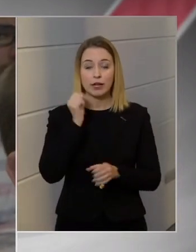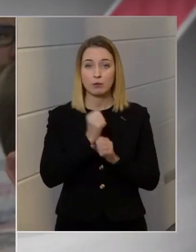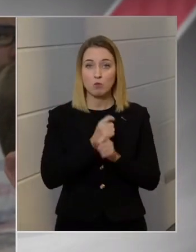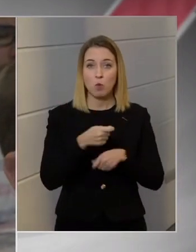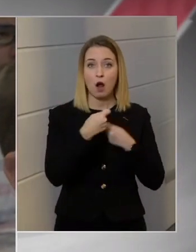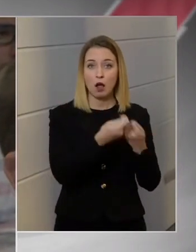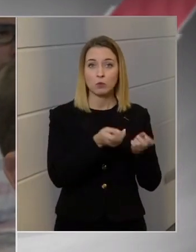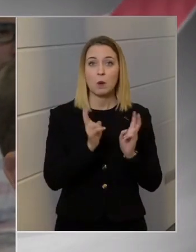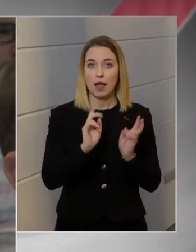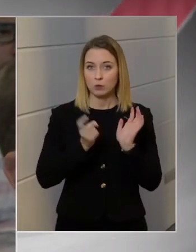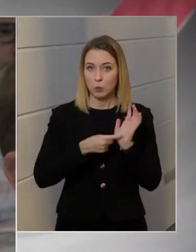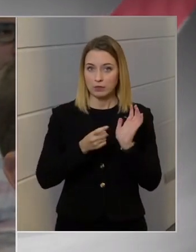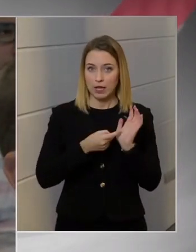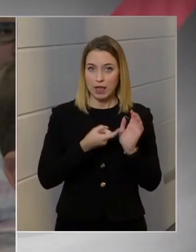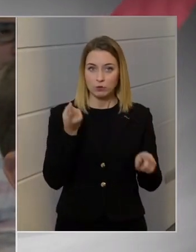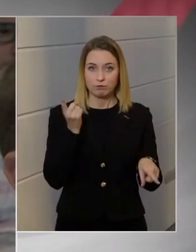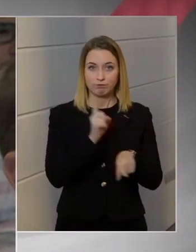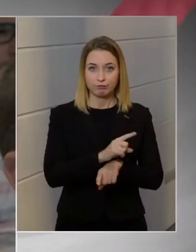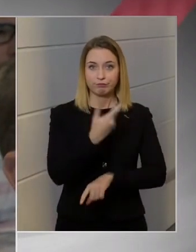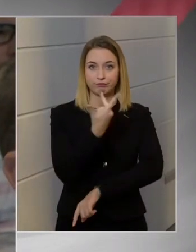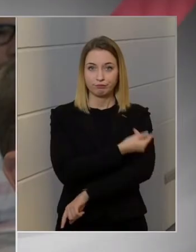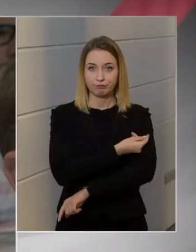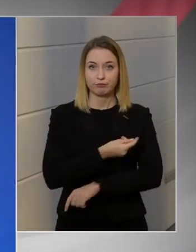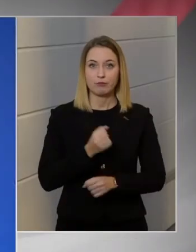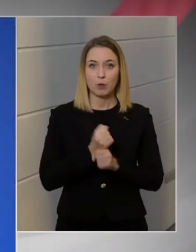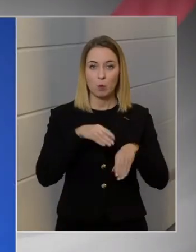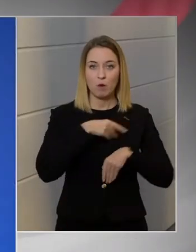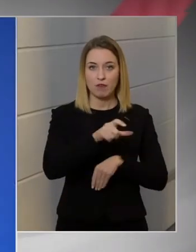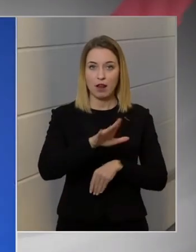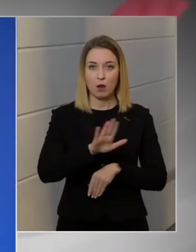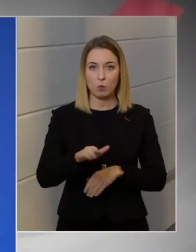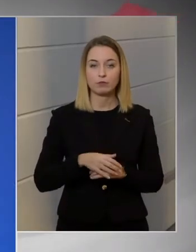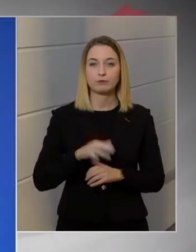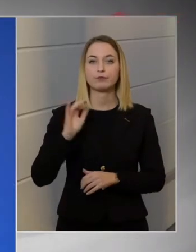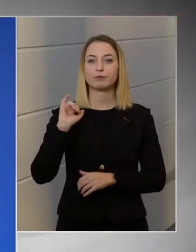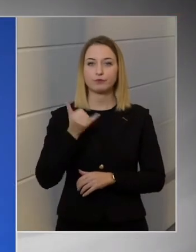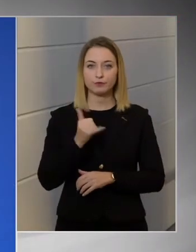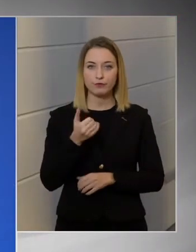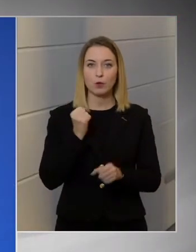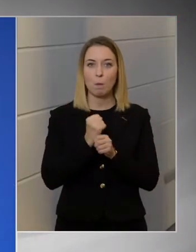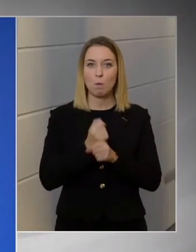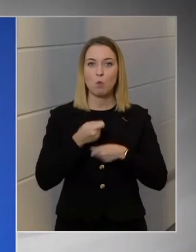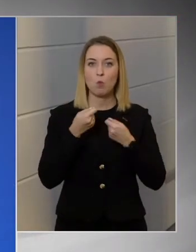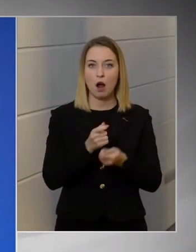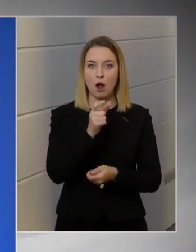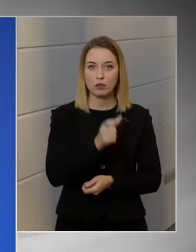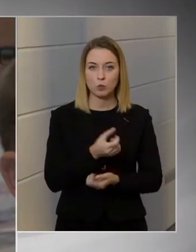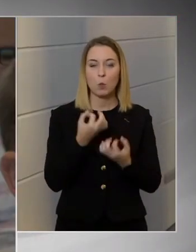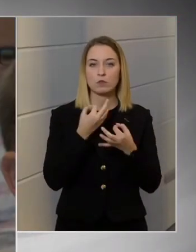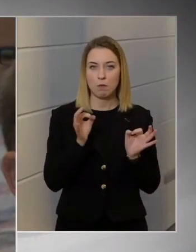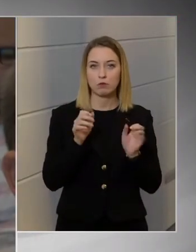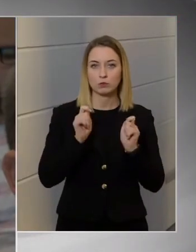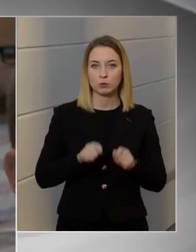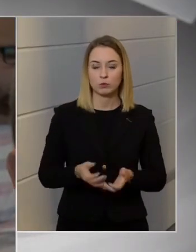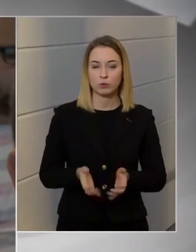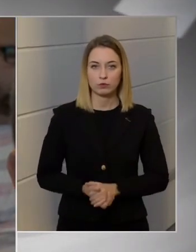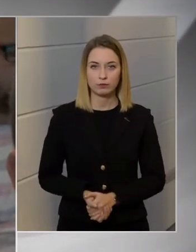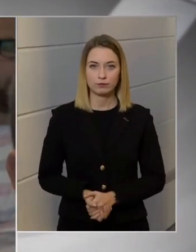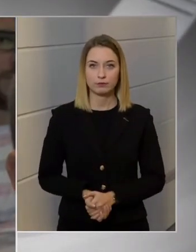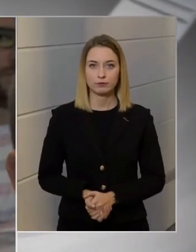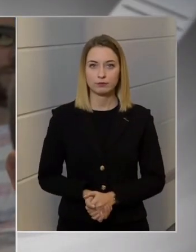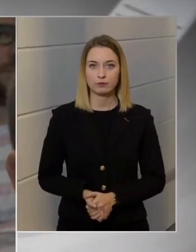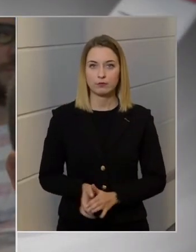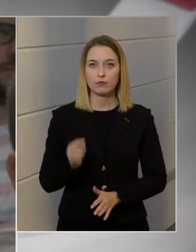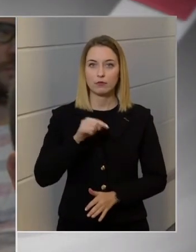kötelezővételheti a munkavállalójának az oltást. Igen, munkahadó szabadon dönt erről. Ez az